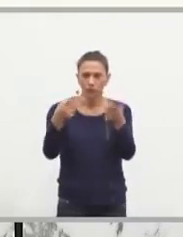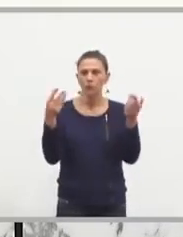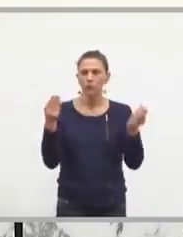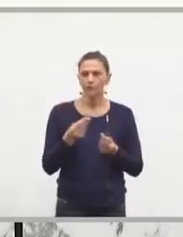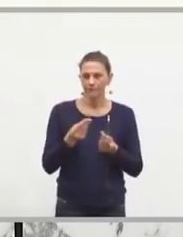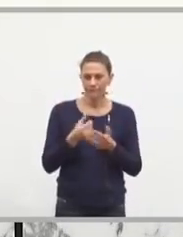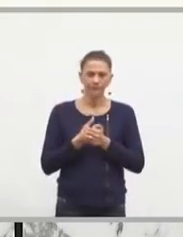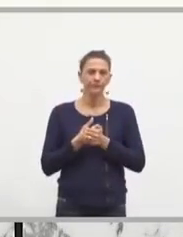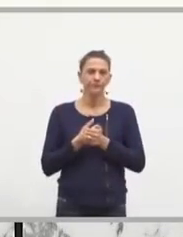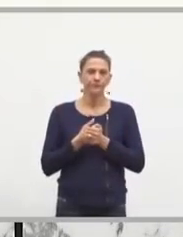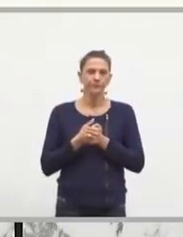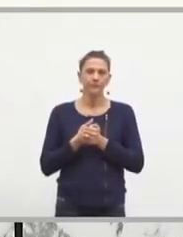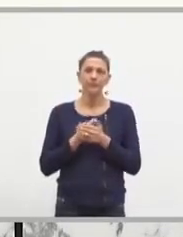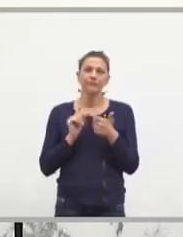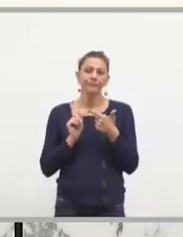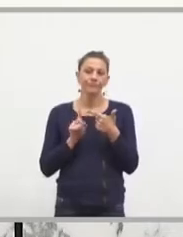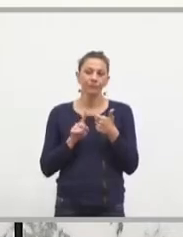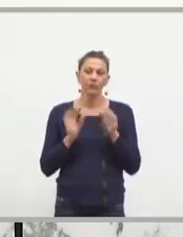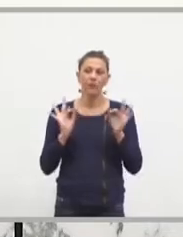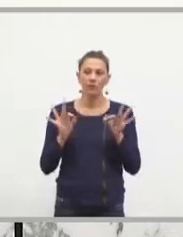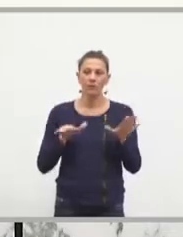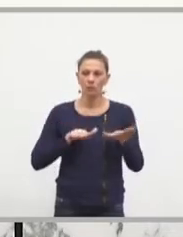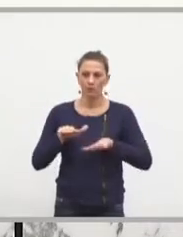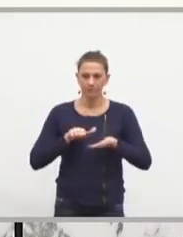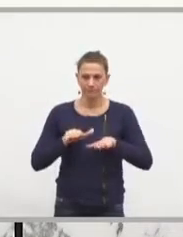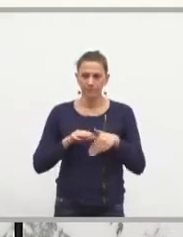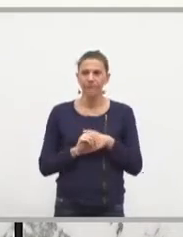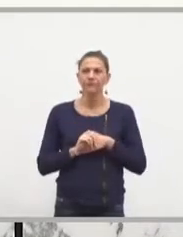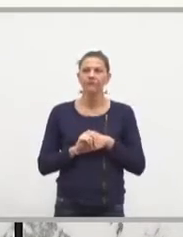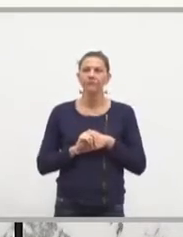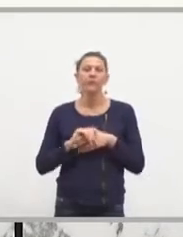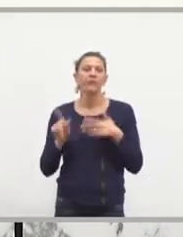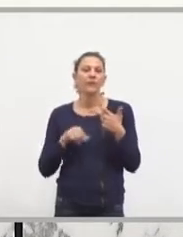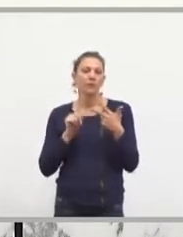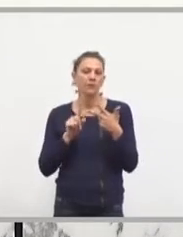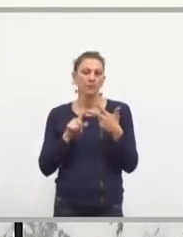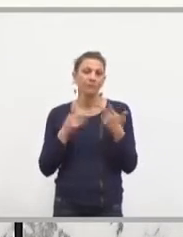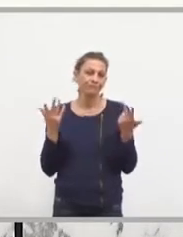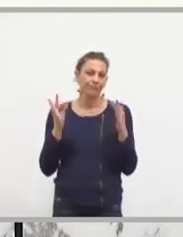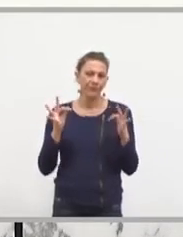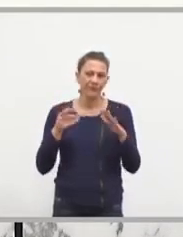Deuxièmement, sur les moyens. Et troisièmement, sur le financement.